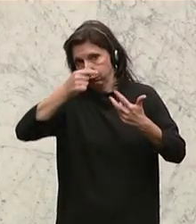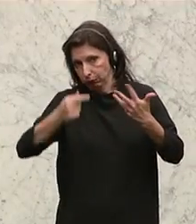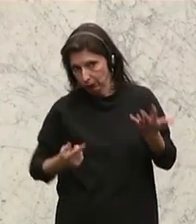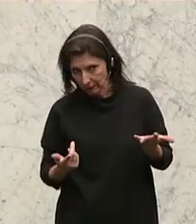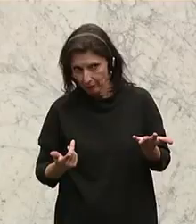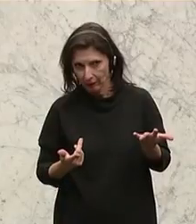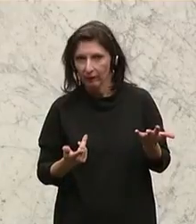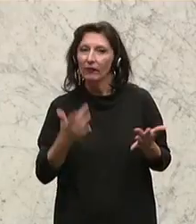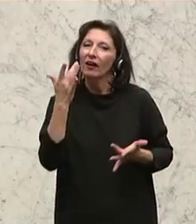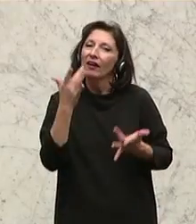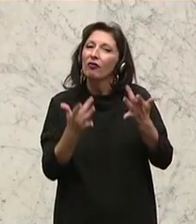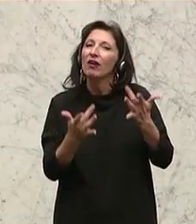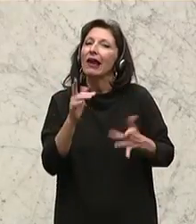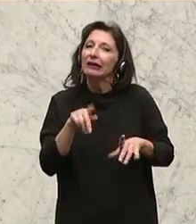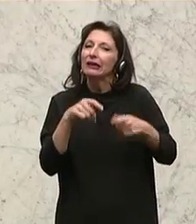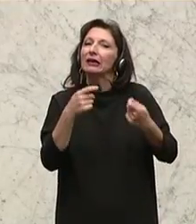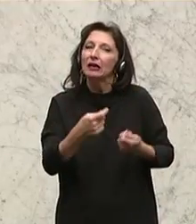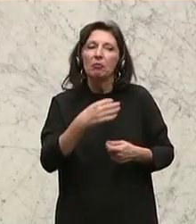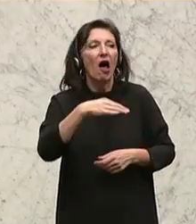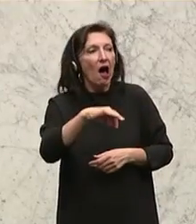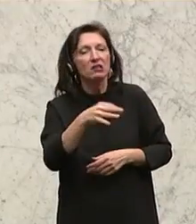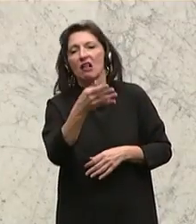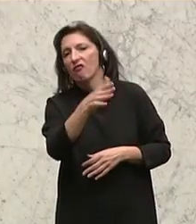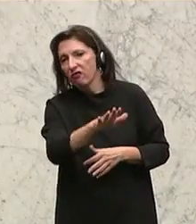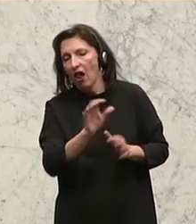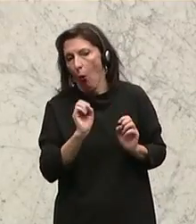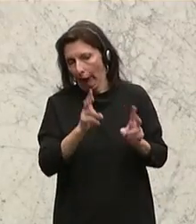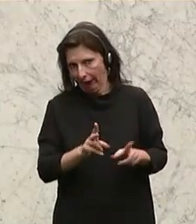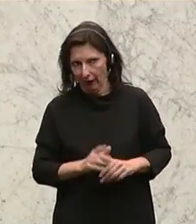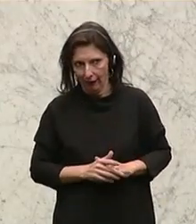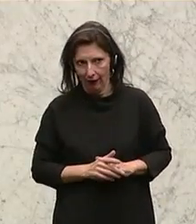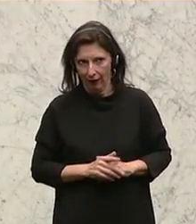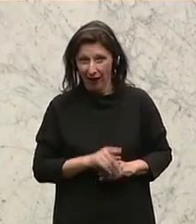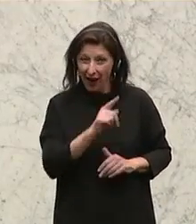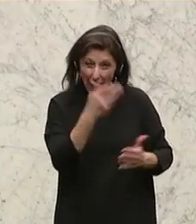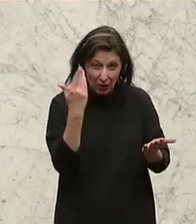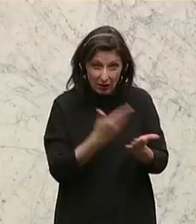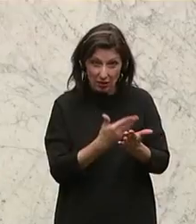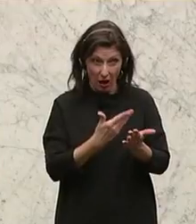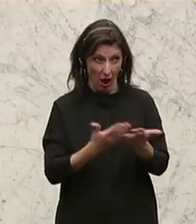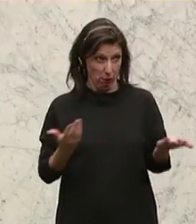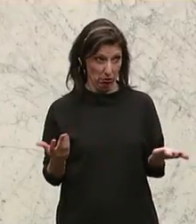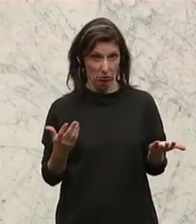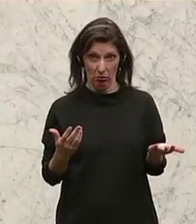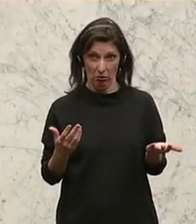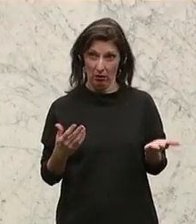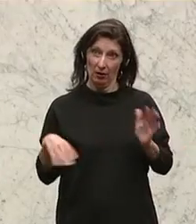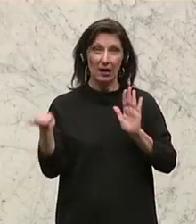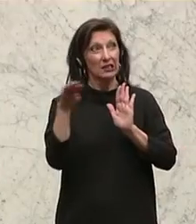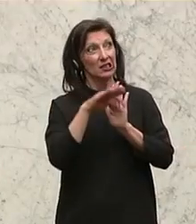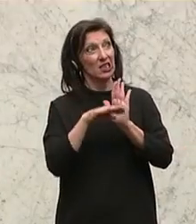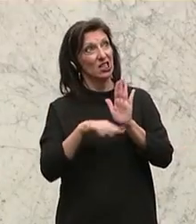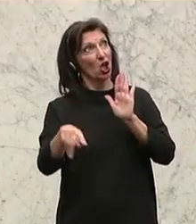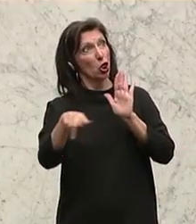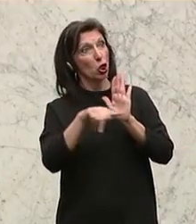mag das im Einzelfall durchaus stimmen, nur daraus abzuleiten, dass die gesetzliche Norm nicht